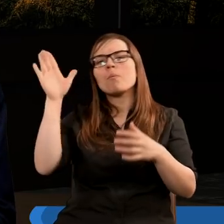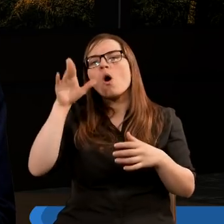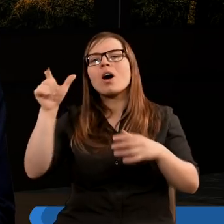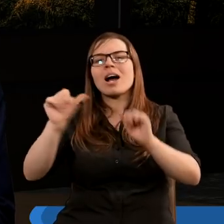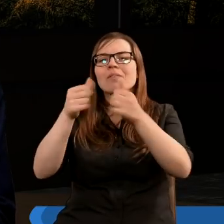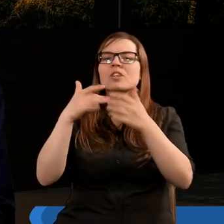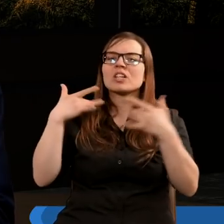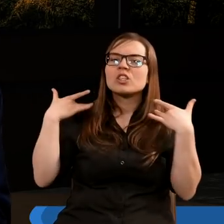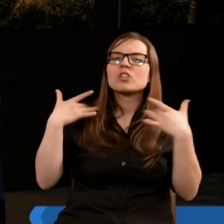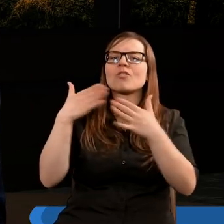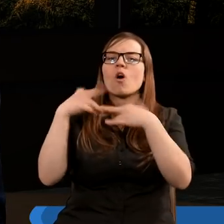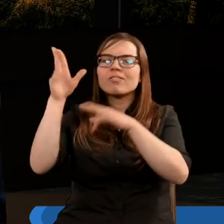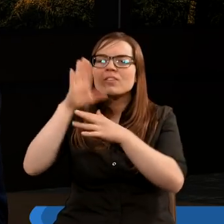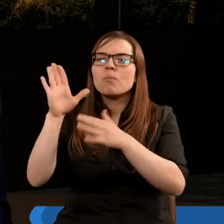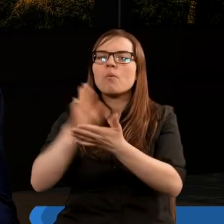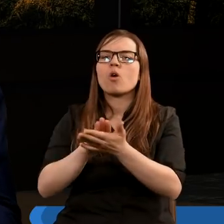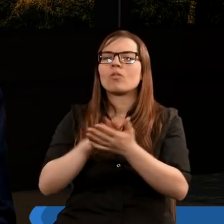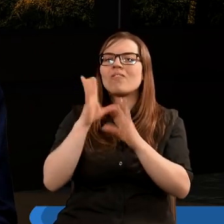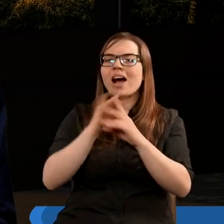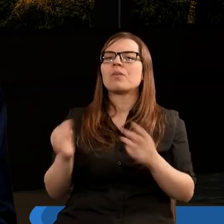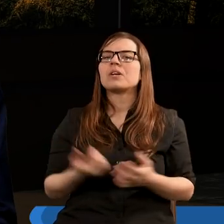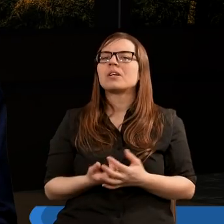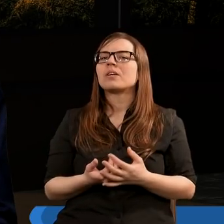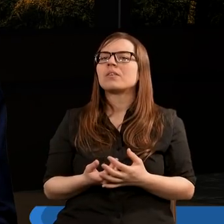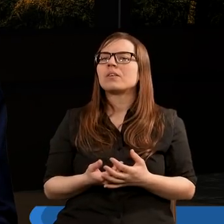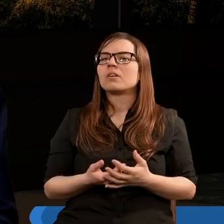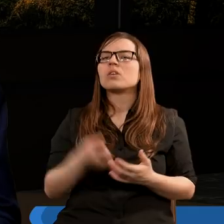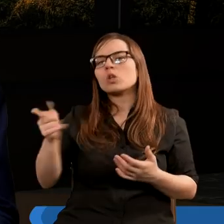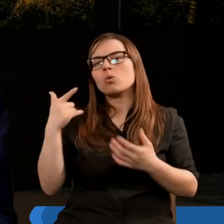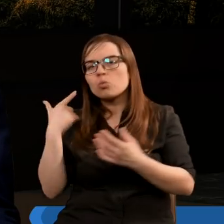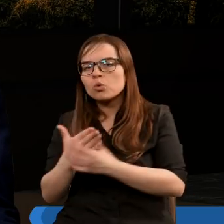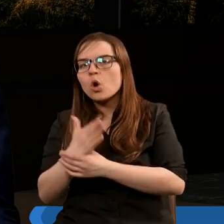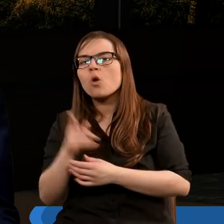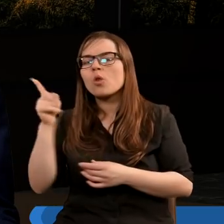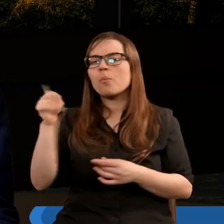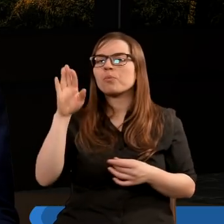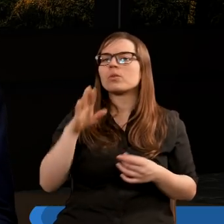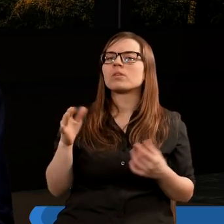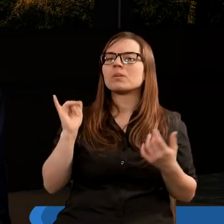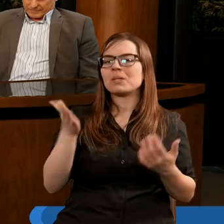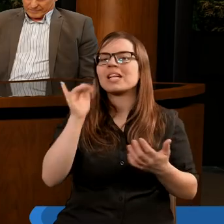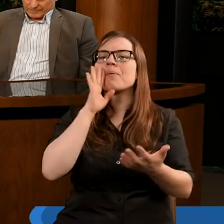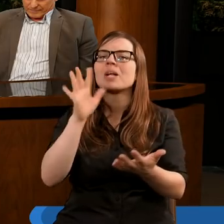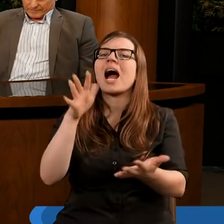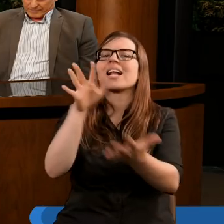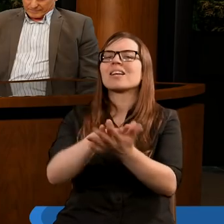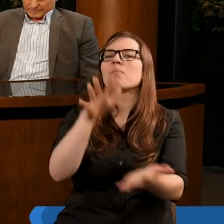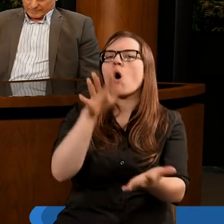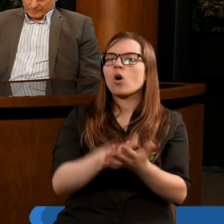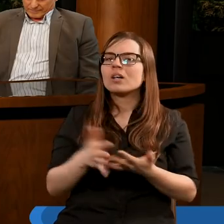przypominać oddawaną część nawet Bogu. Dopiero w ostatnim momencie okaże się, że ten, komu służono, to nikt inny jak smok.